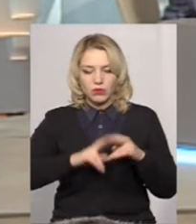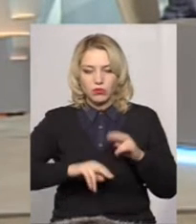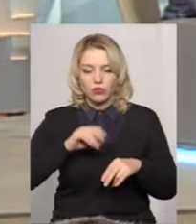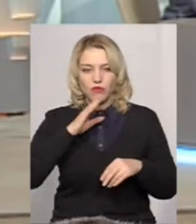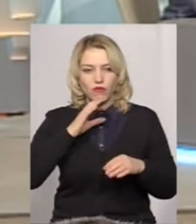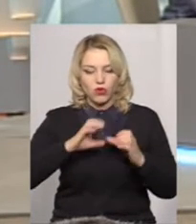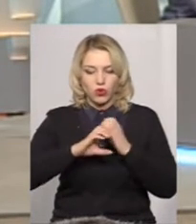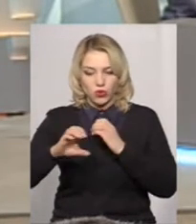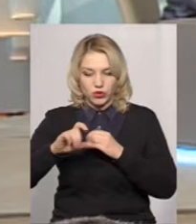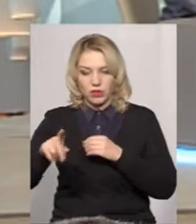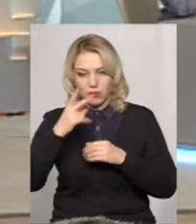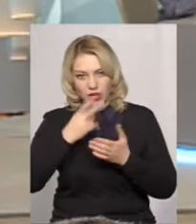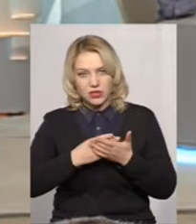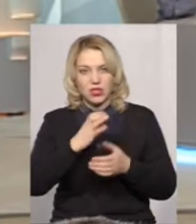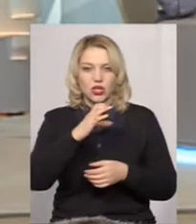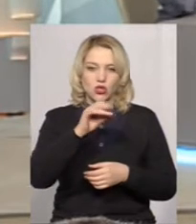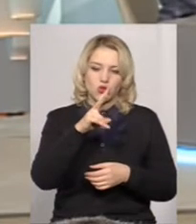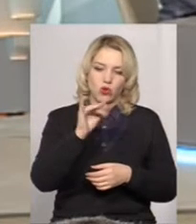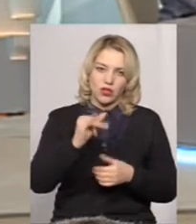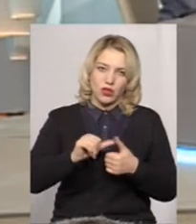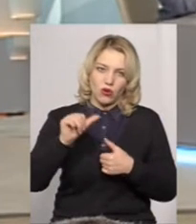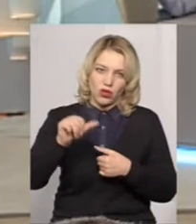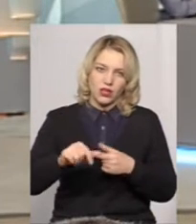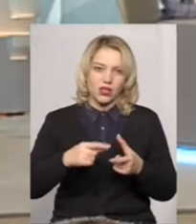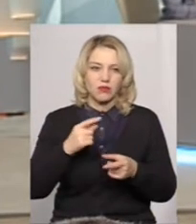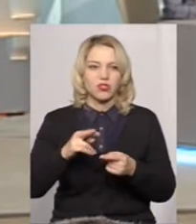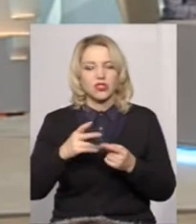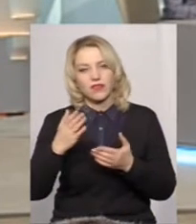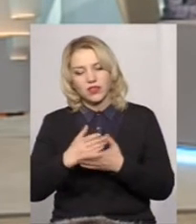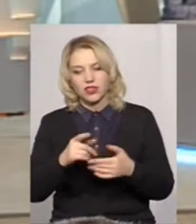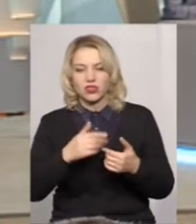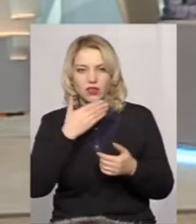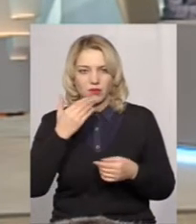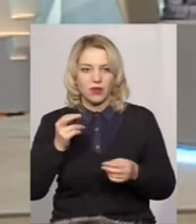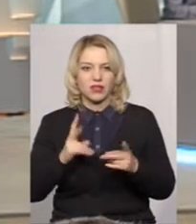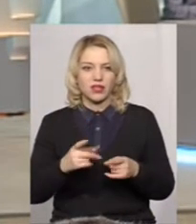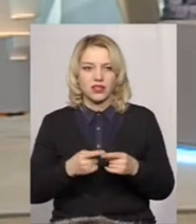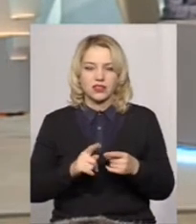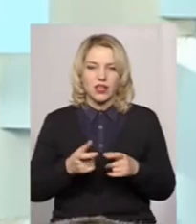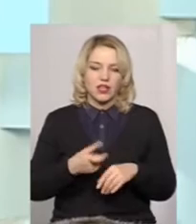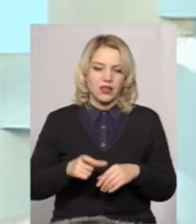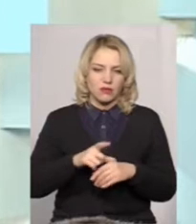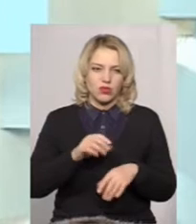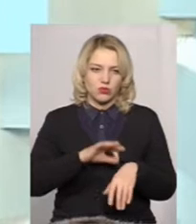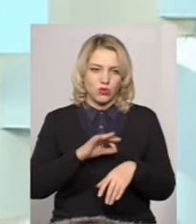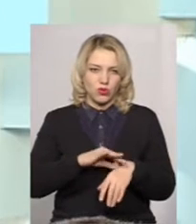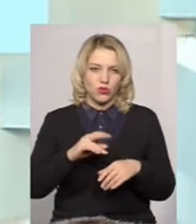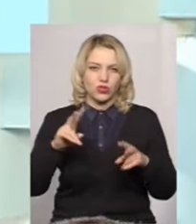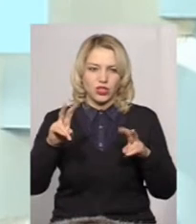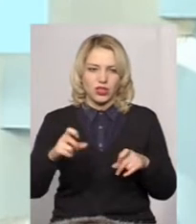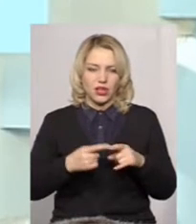водогони, там передбачене водовідведення? Чи це окремі проєкти, в одних громадах є, в інших немає? Це, взагалі, найбільш болюча тема.